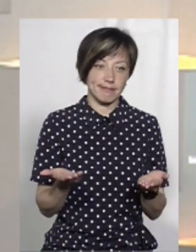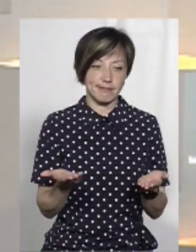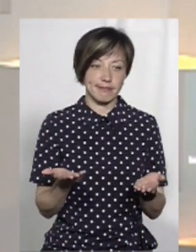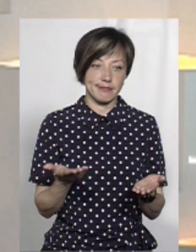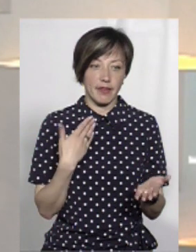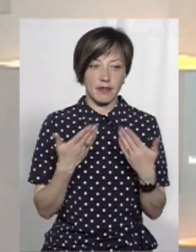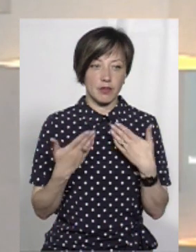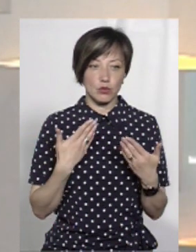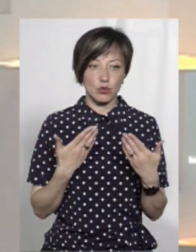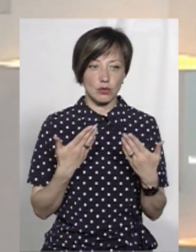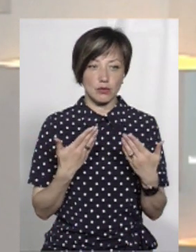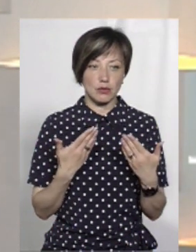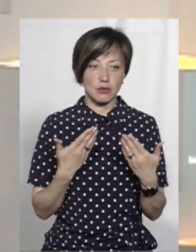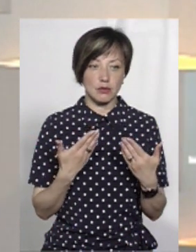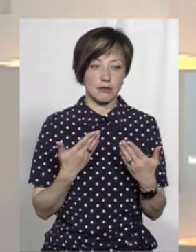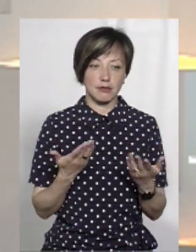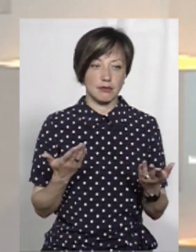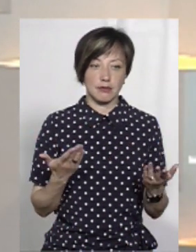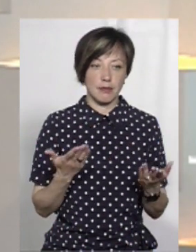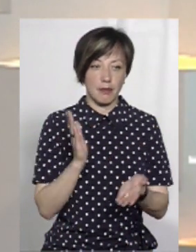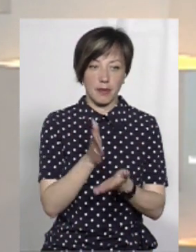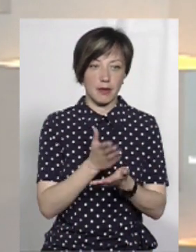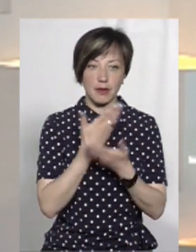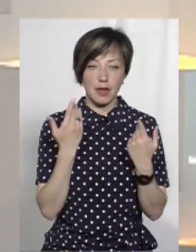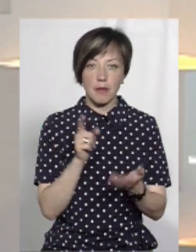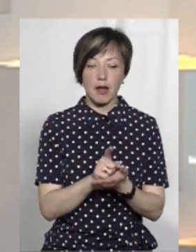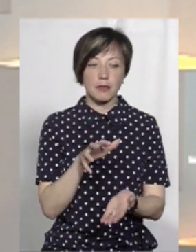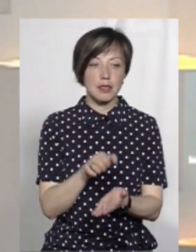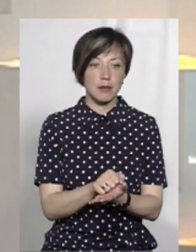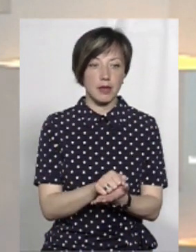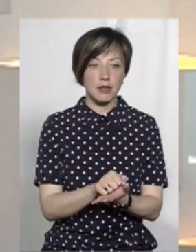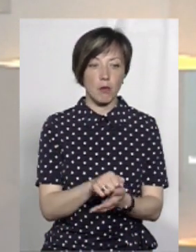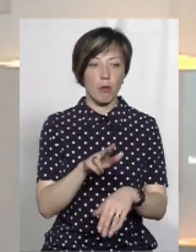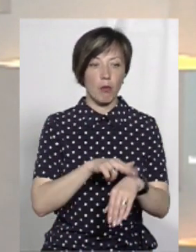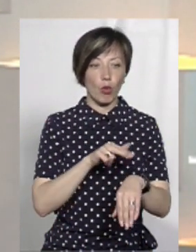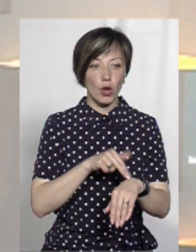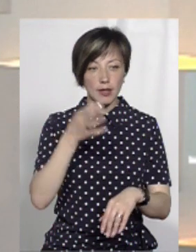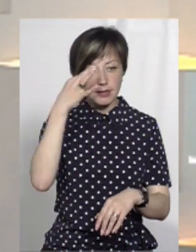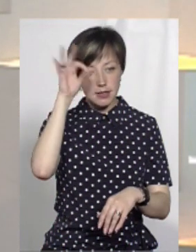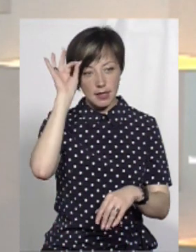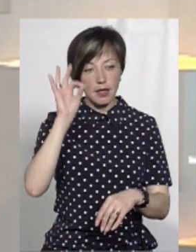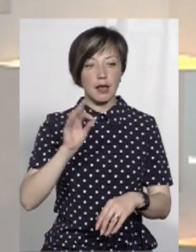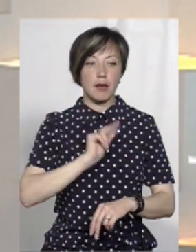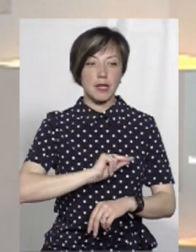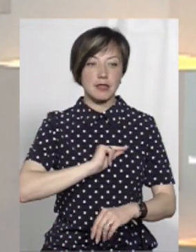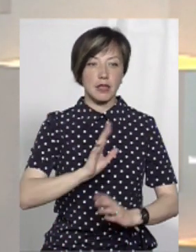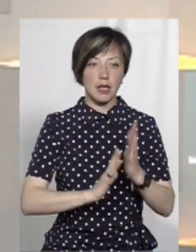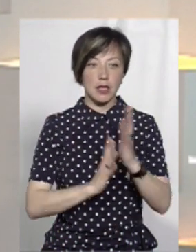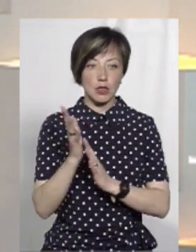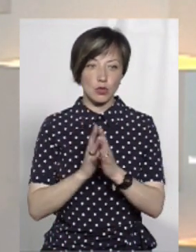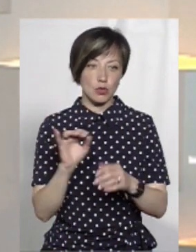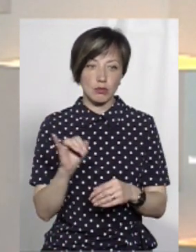такі відношення досить косвіні, я би сказав. Це має займатися поліція, це мають займатися лісники.